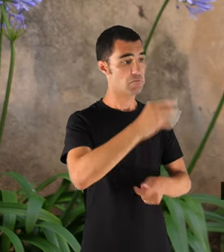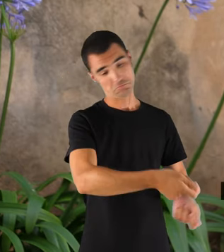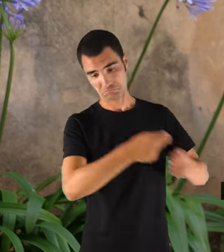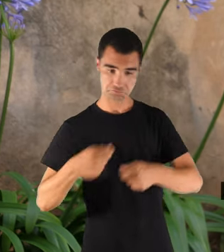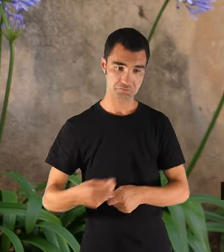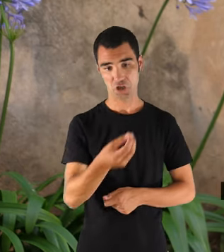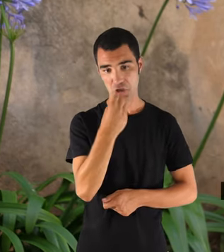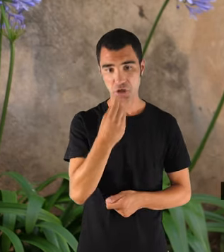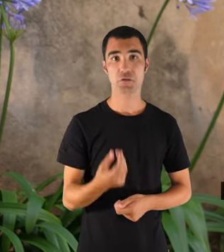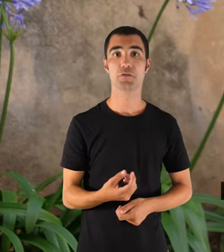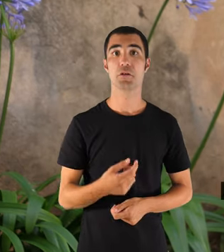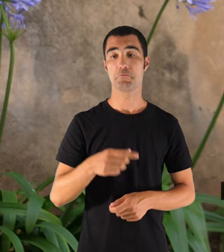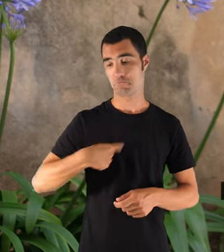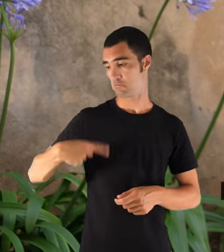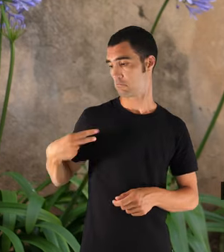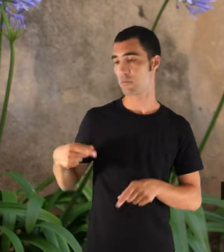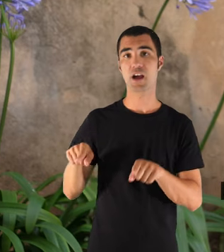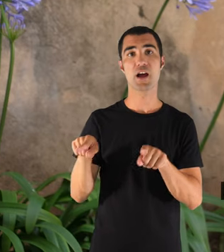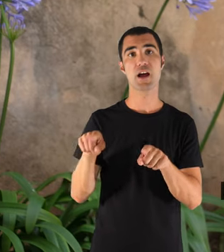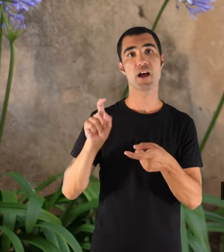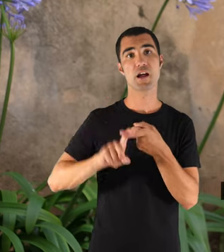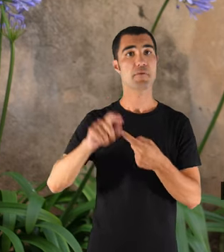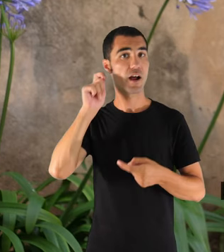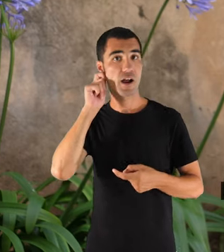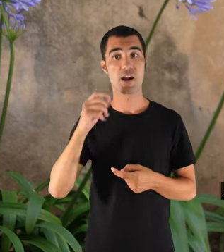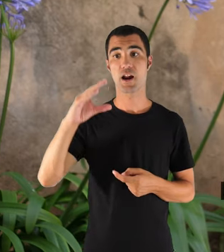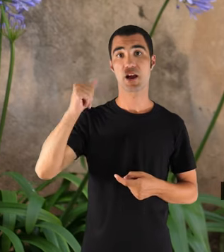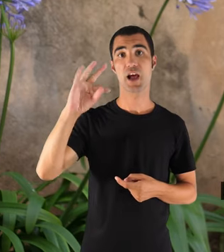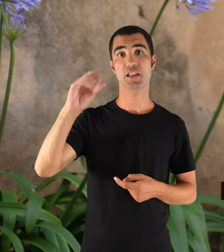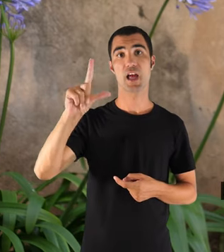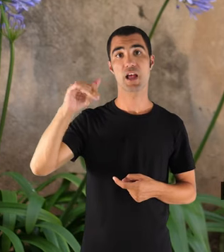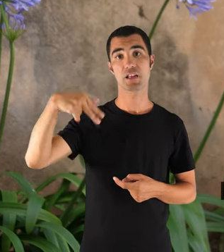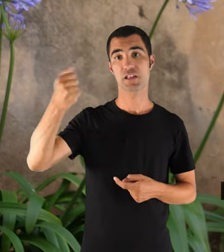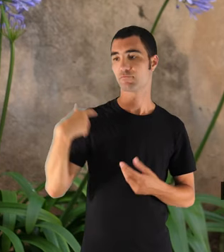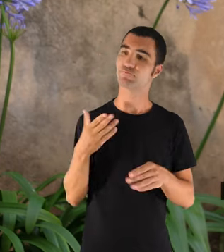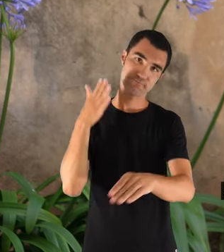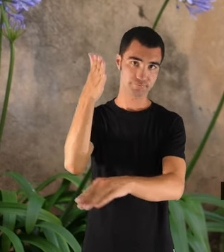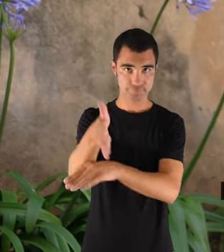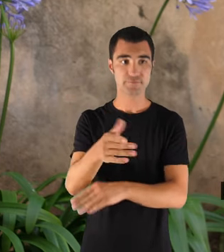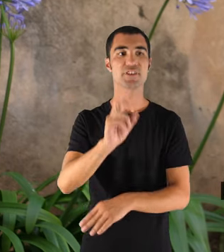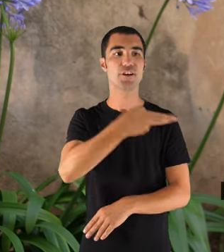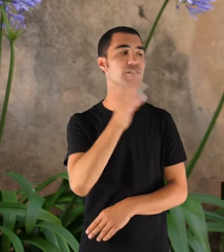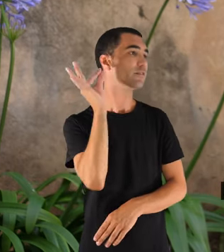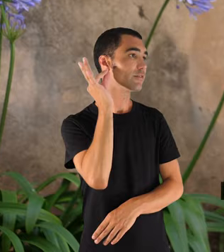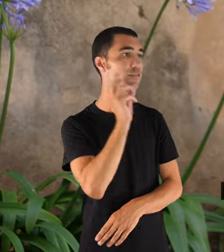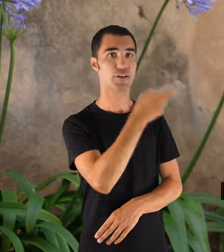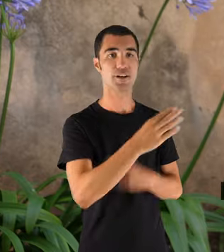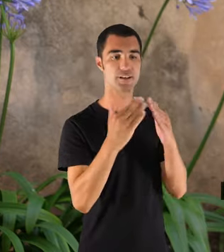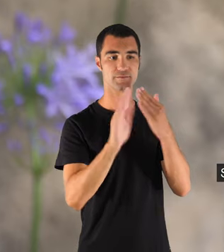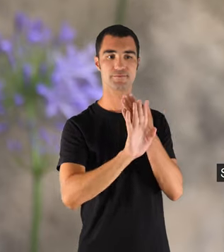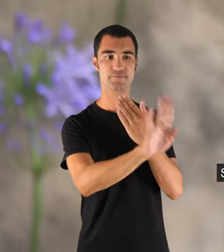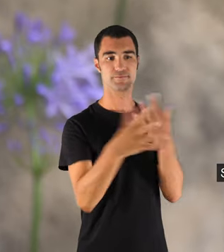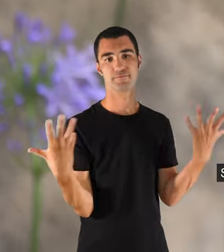per jo i la meva germana, perquè amb la Catalina hi anàvem, i una altra lota de davant que nostre,